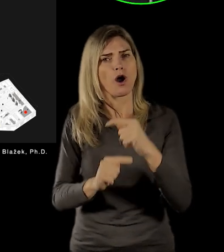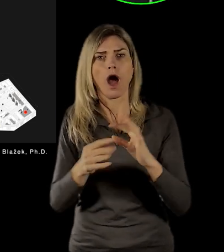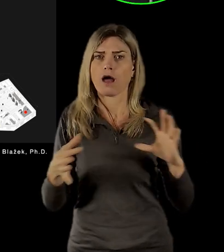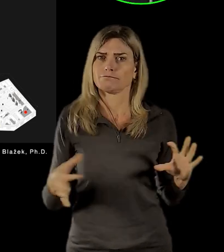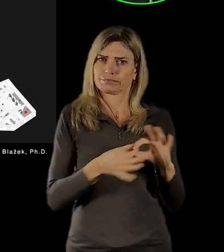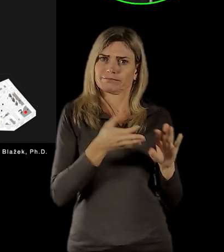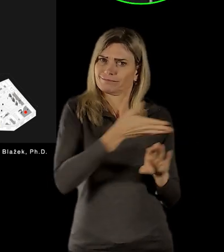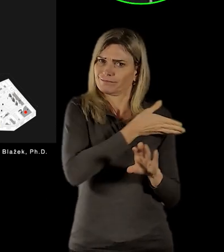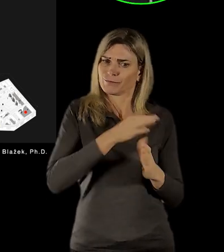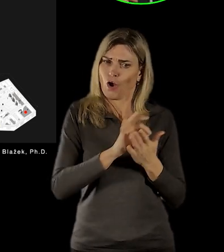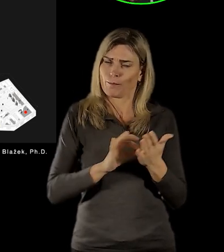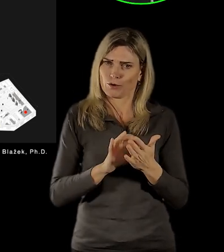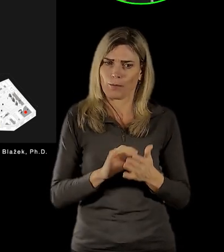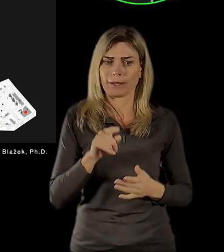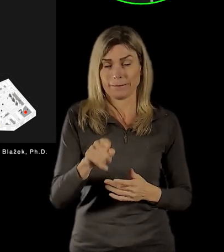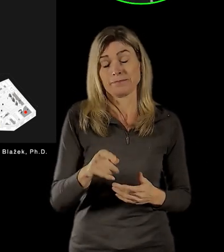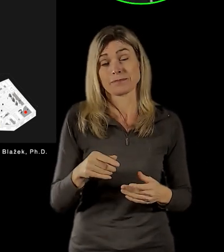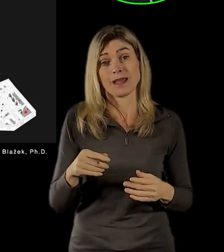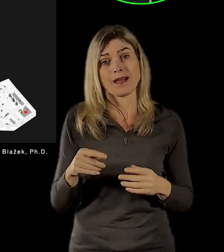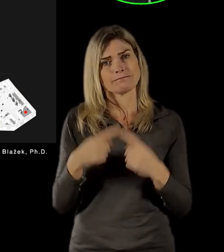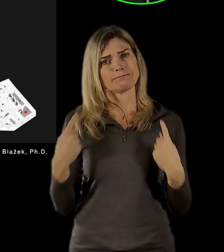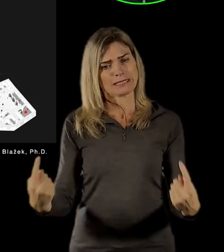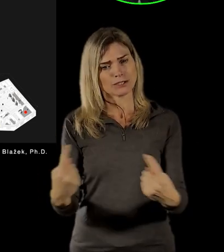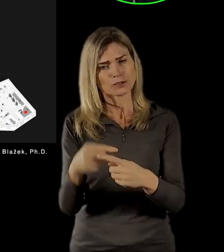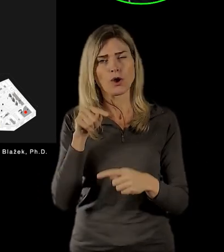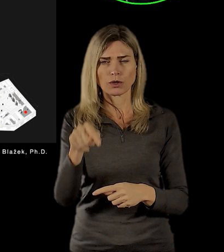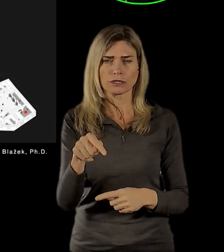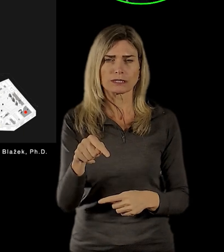tou expozicí nebo ta expozice má nebo je jí věnováno.